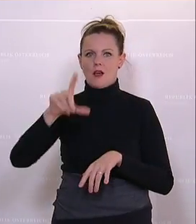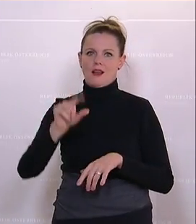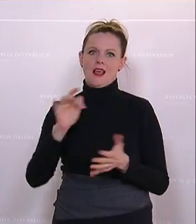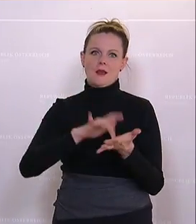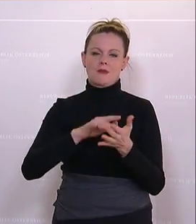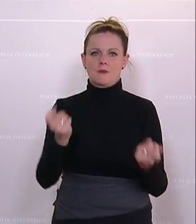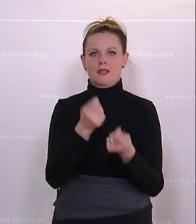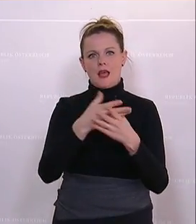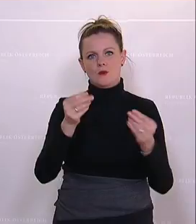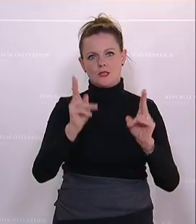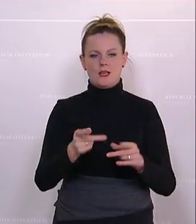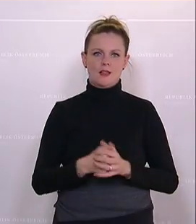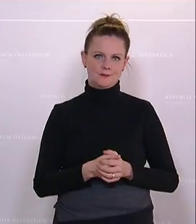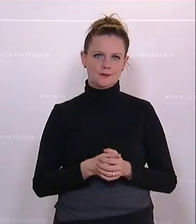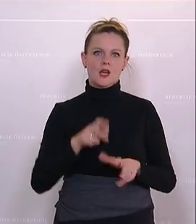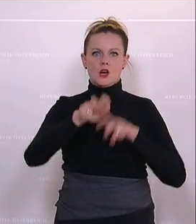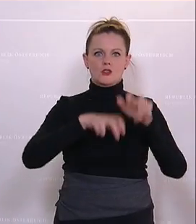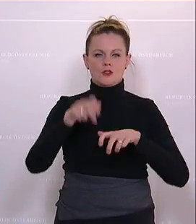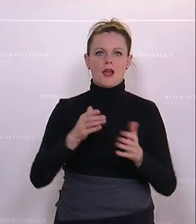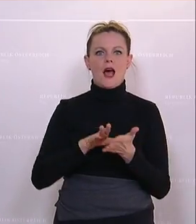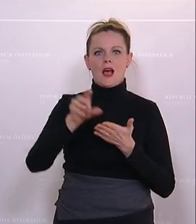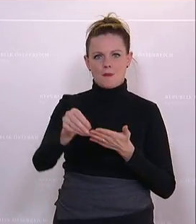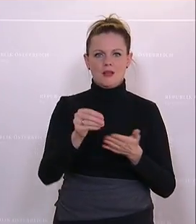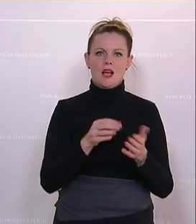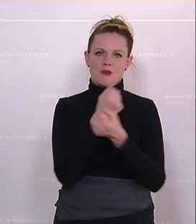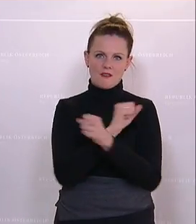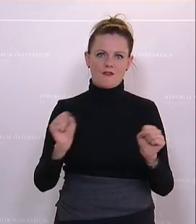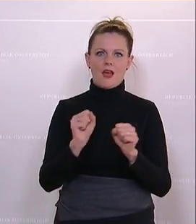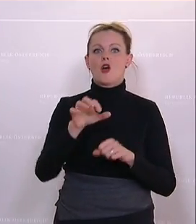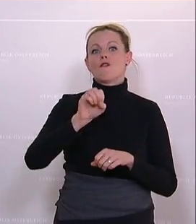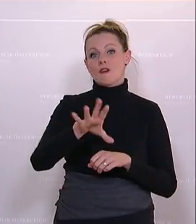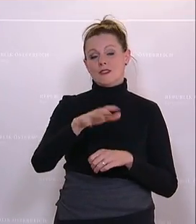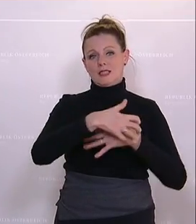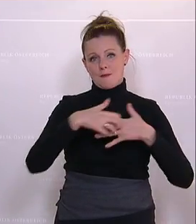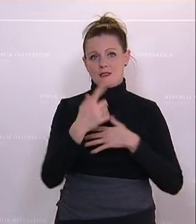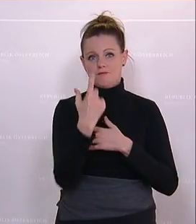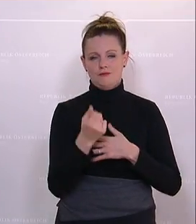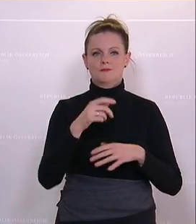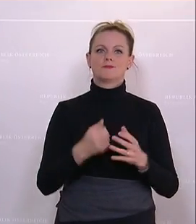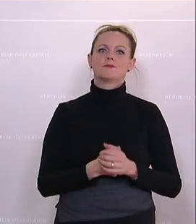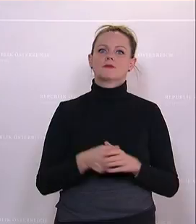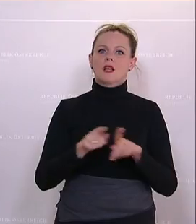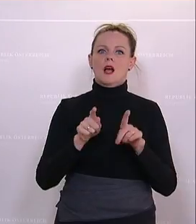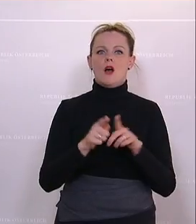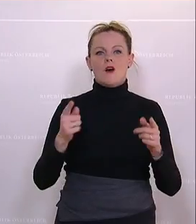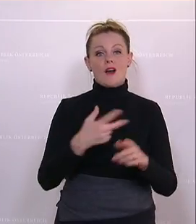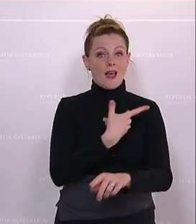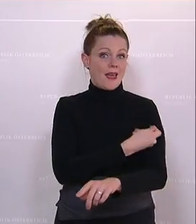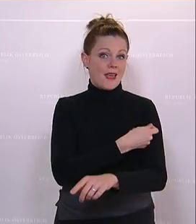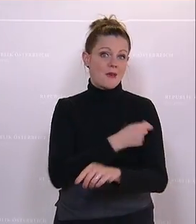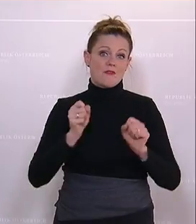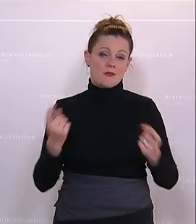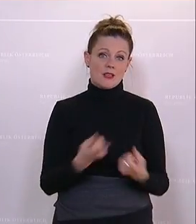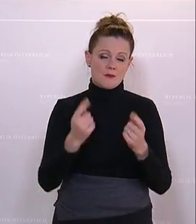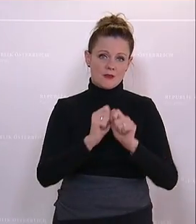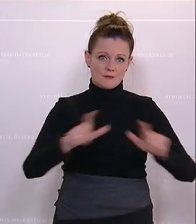einlösbar sind. Die Auszahlung der steuer- und abgabenfreien Gewinne erfolgt mit Beginn 15. März fortlaufend. Zweitens, kommunale Impfkampagne. 75 Millionen Euro sollen im Rahmen